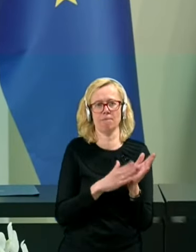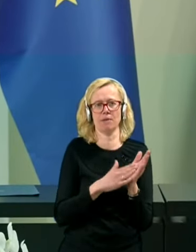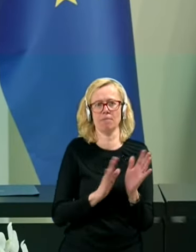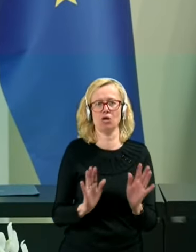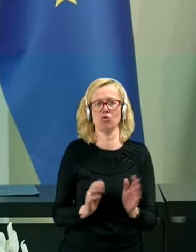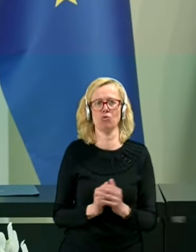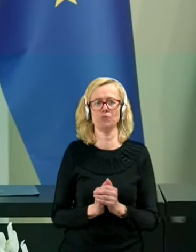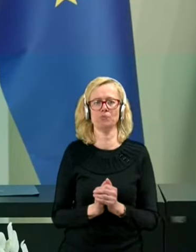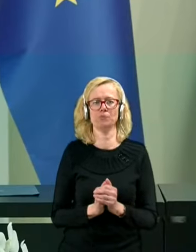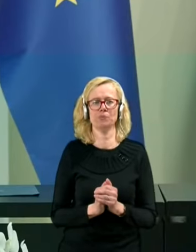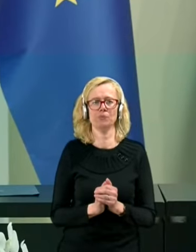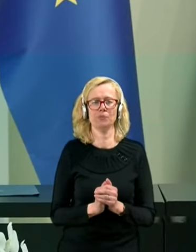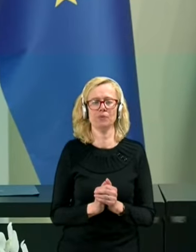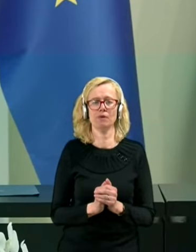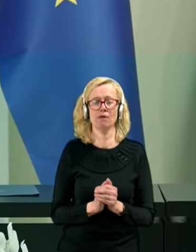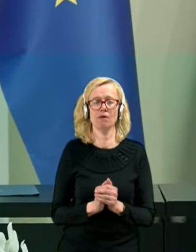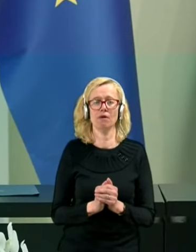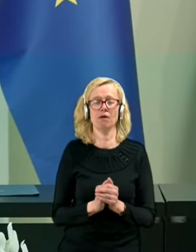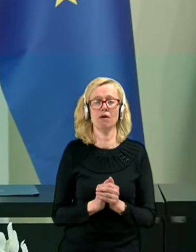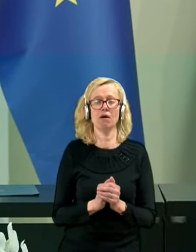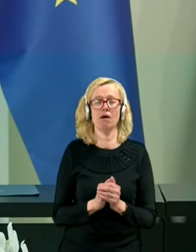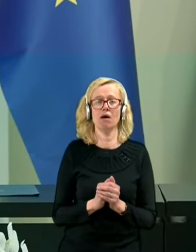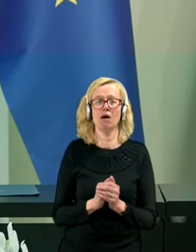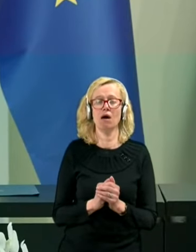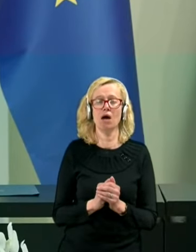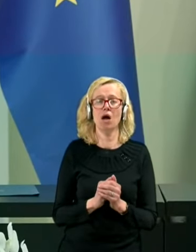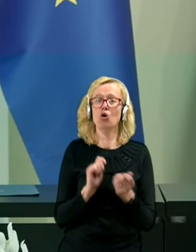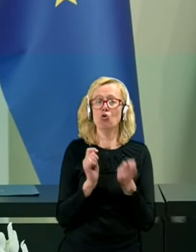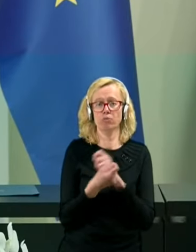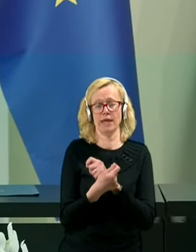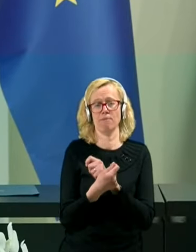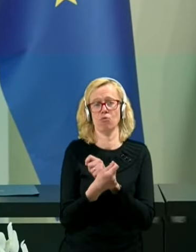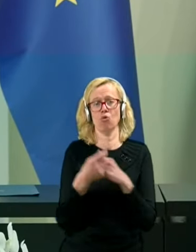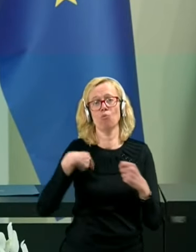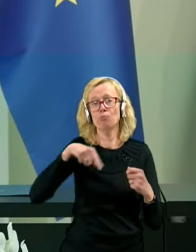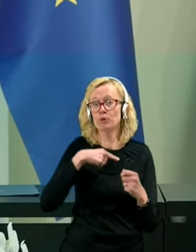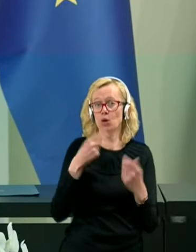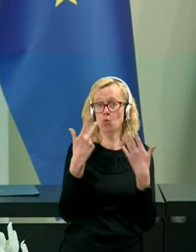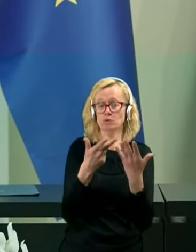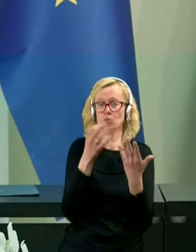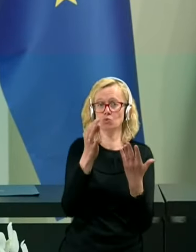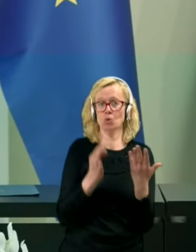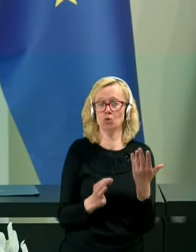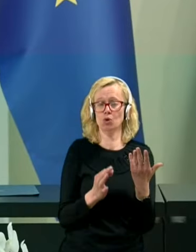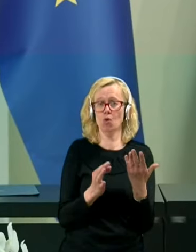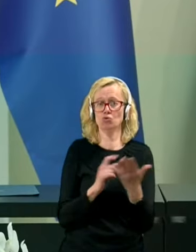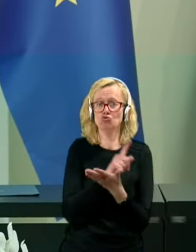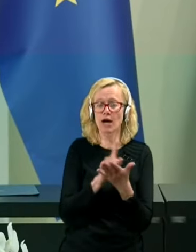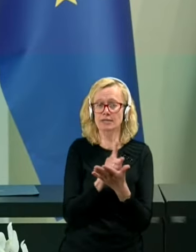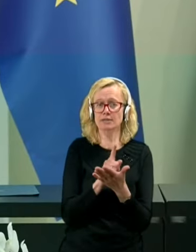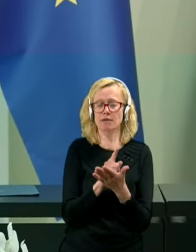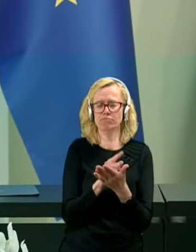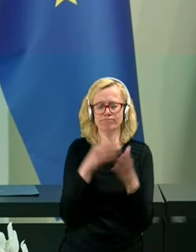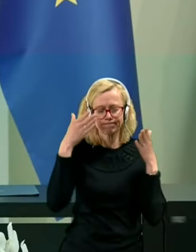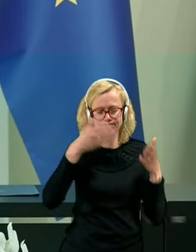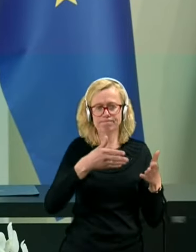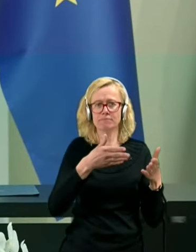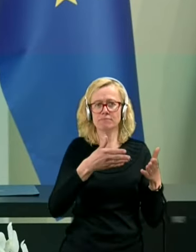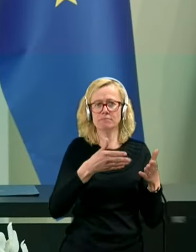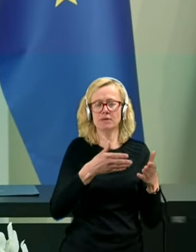Kljub temu, da smo bili 80 odstotkov časa zaposleni z epidemijo,